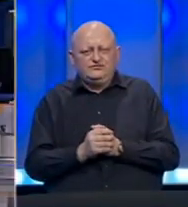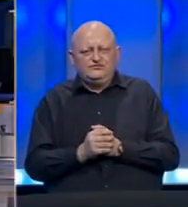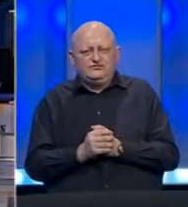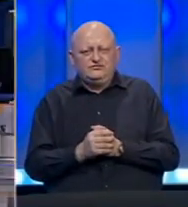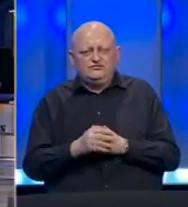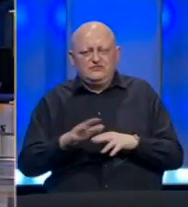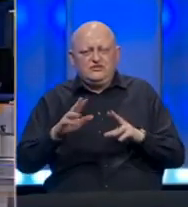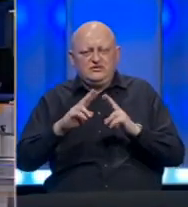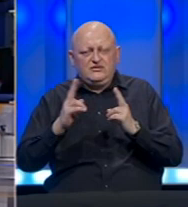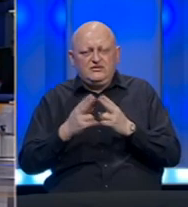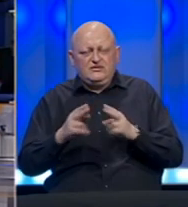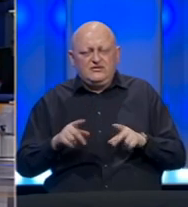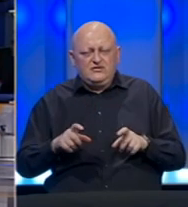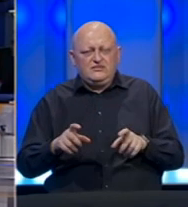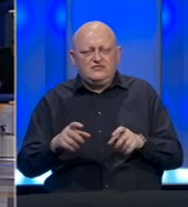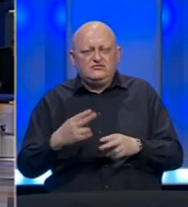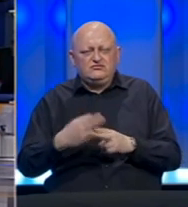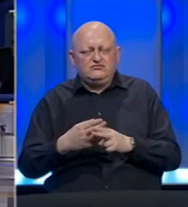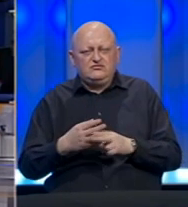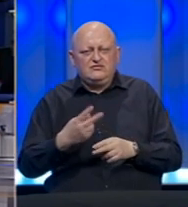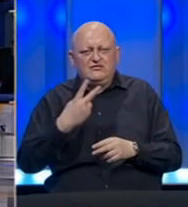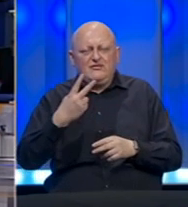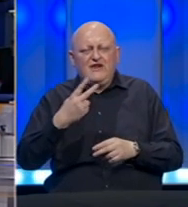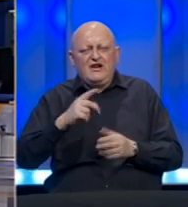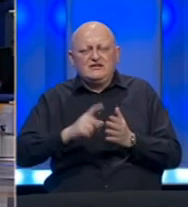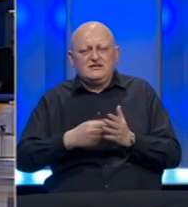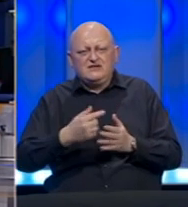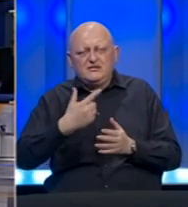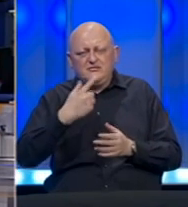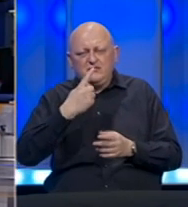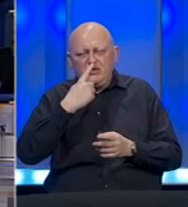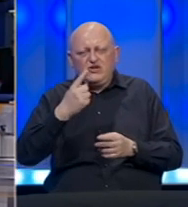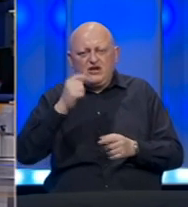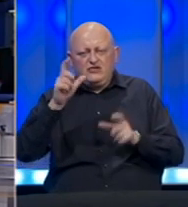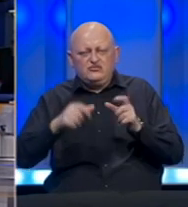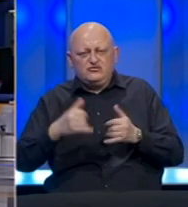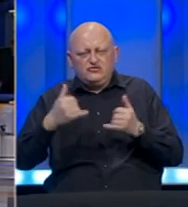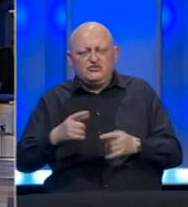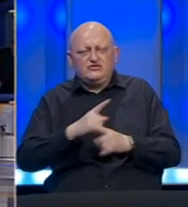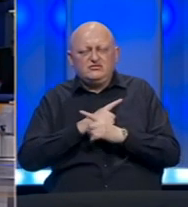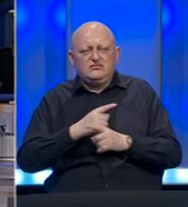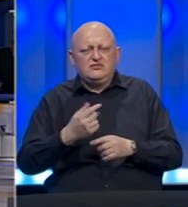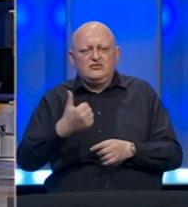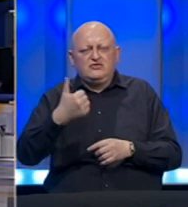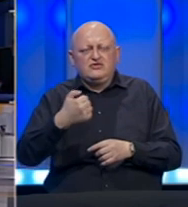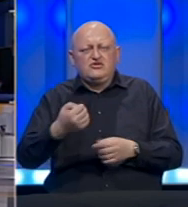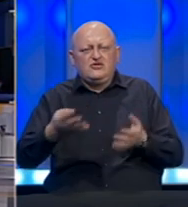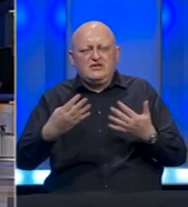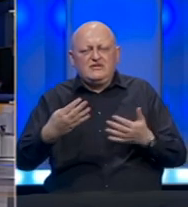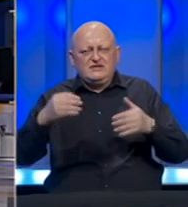Širom svijeta koronavirusom je zaraženo više od 2,7 miliona ljudi, a do sada je preminulo više od 190